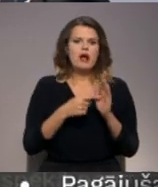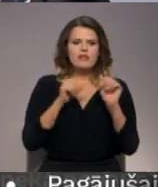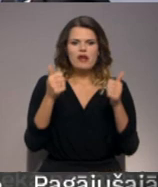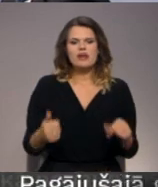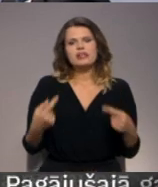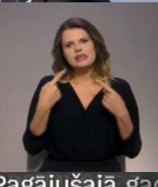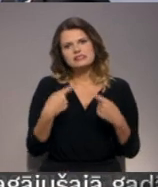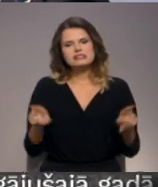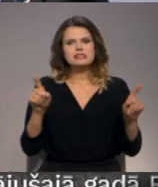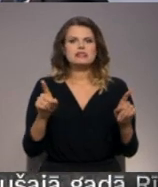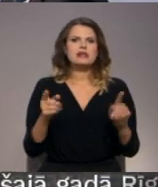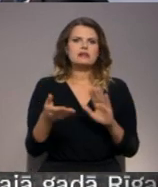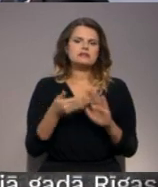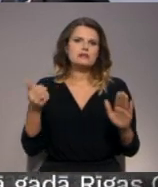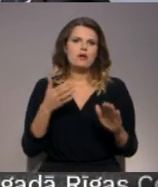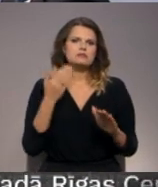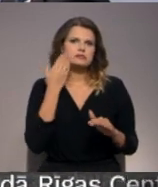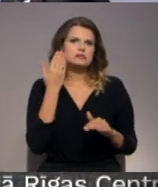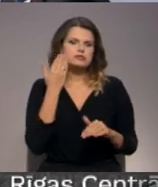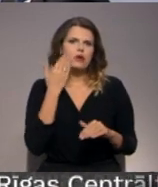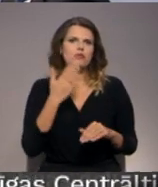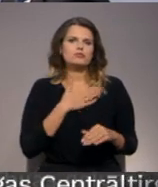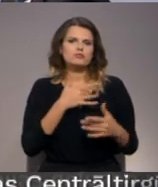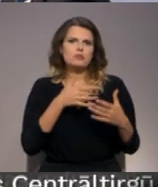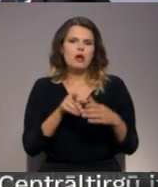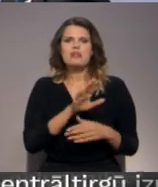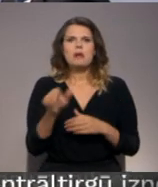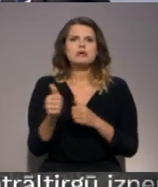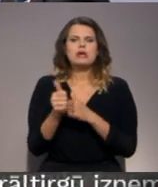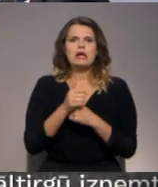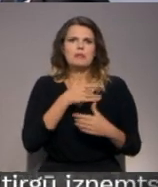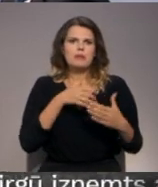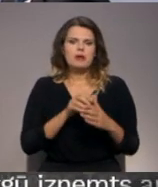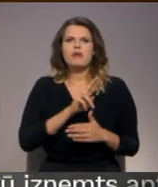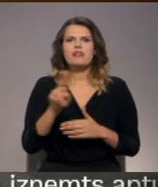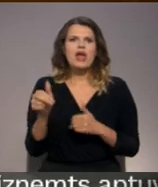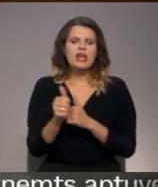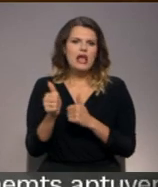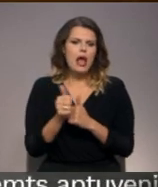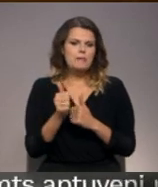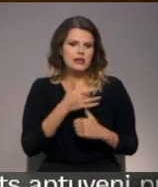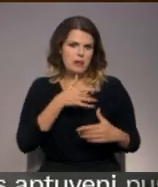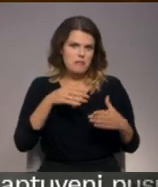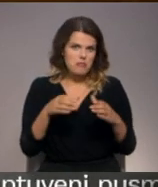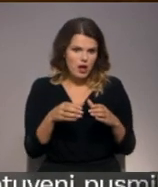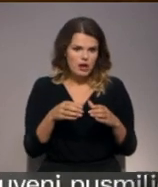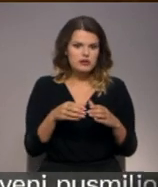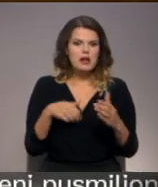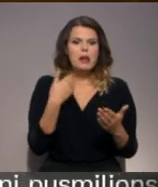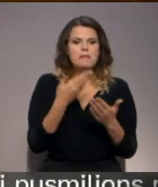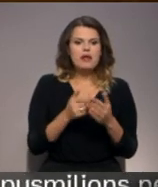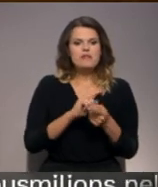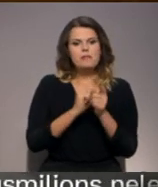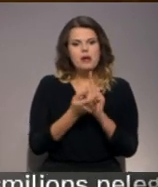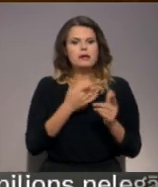citādāk saukt mūsu partiju. Tā nebūs Kaimiņu partija, drīzāk tā būs ne Kaimiņu partija. Ar piedāvāju